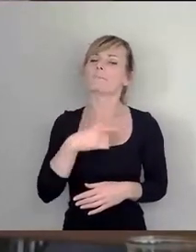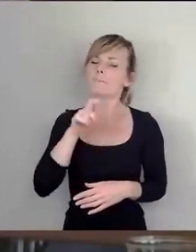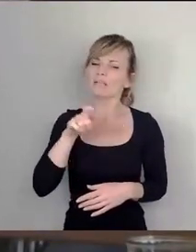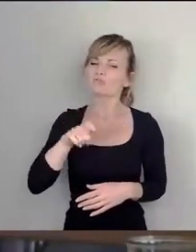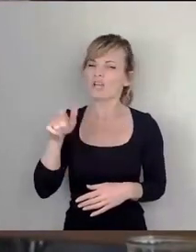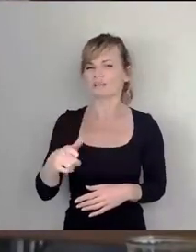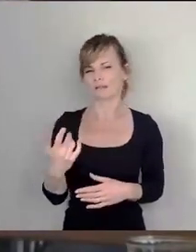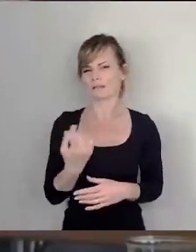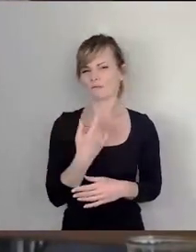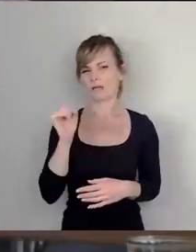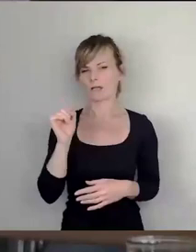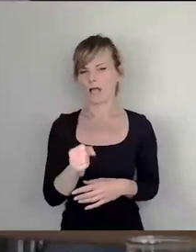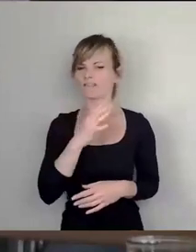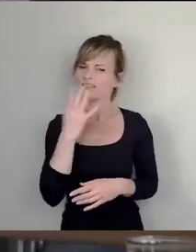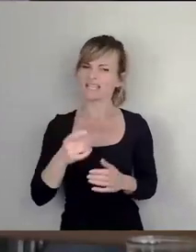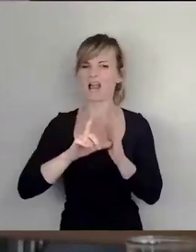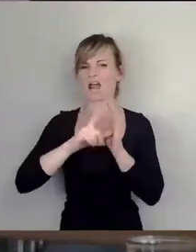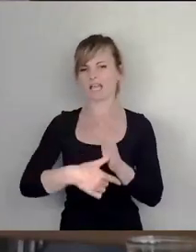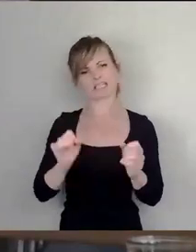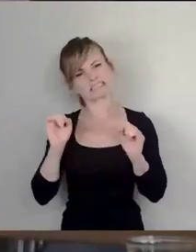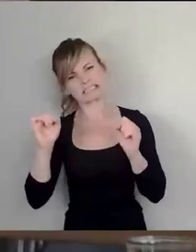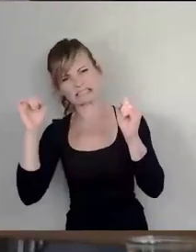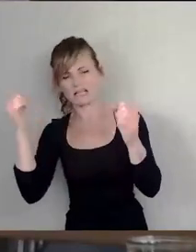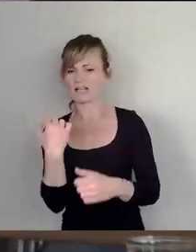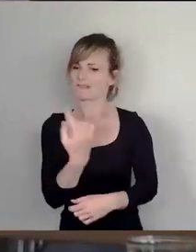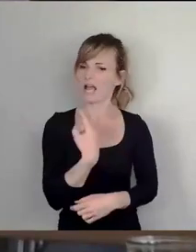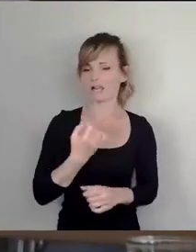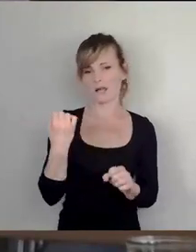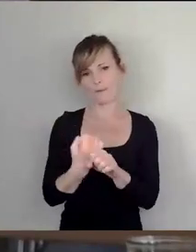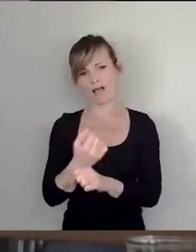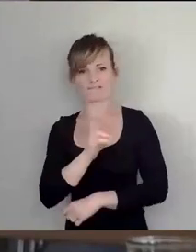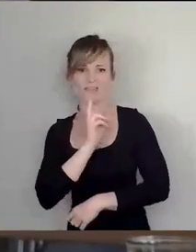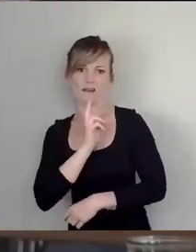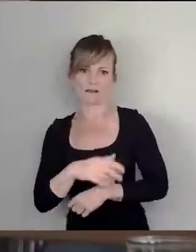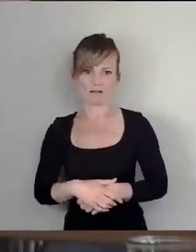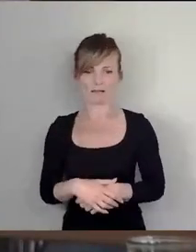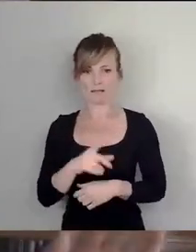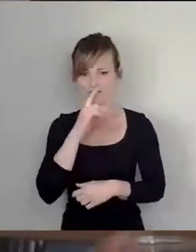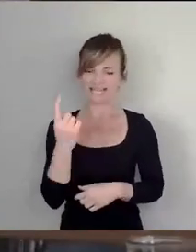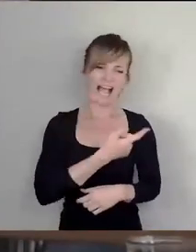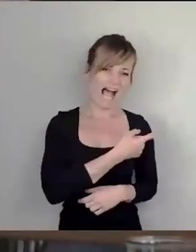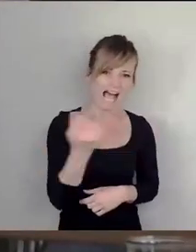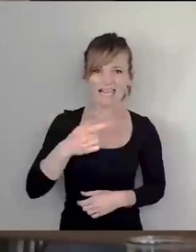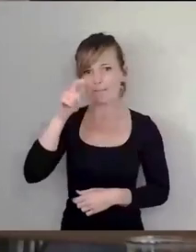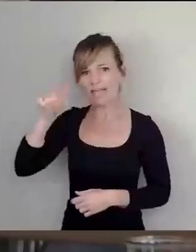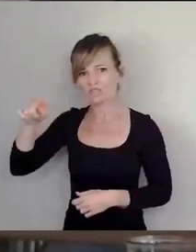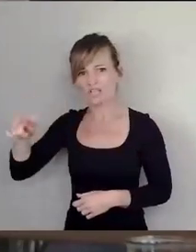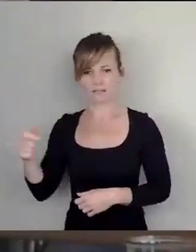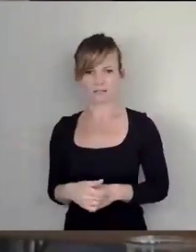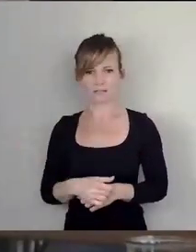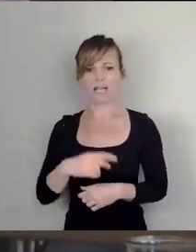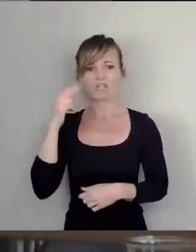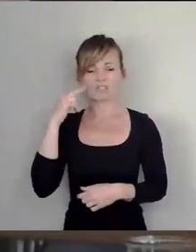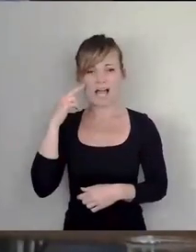leisten und wir machen alle Fehler. Und wenn wir die Lebensläufe aller Menschen, die jetzt hier irgendwie mit Straßennamen